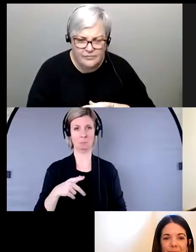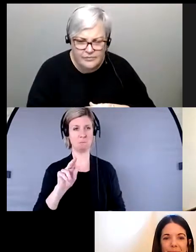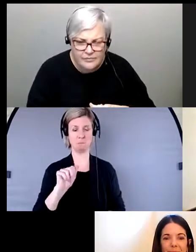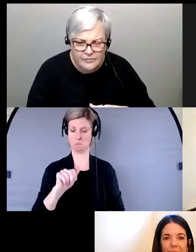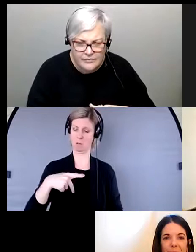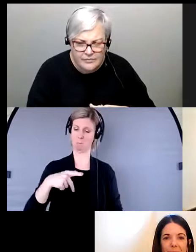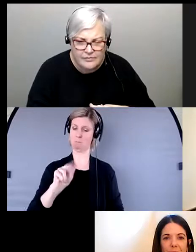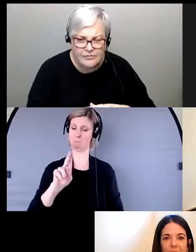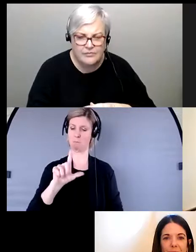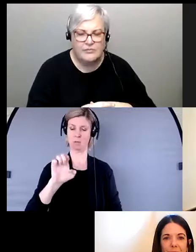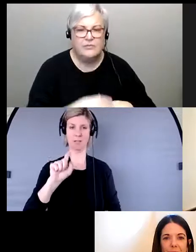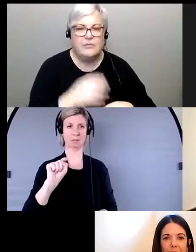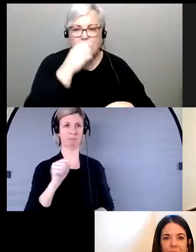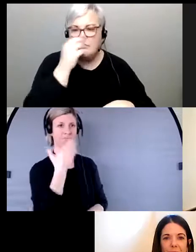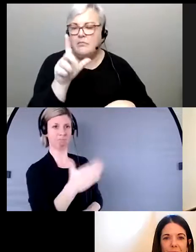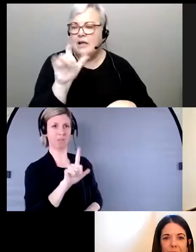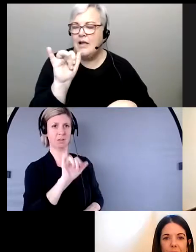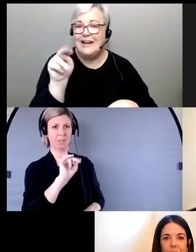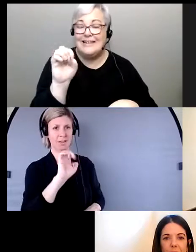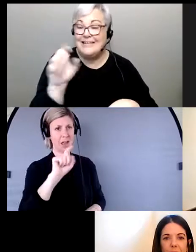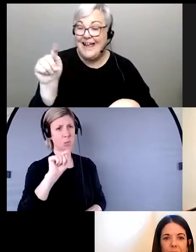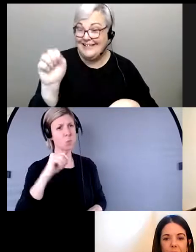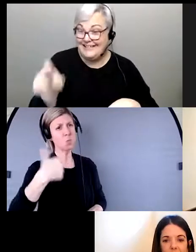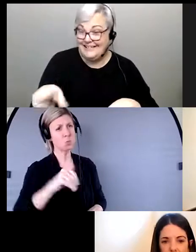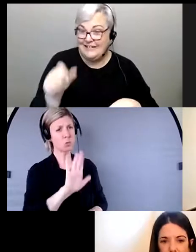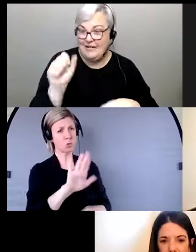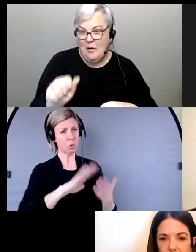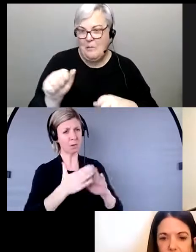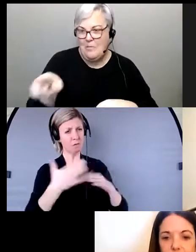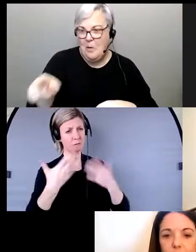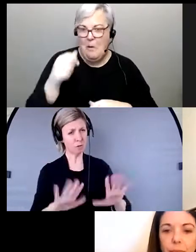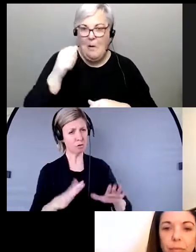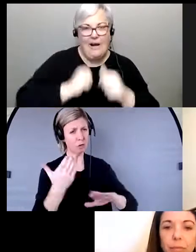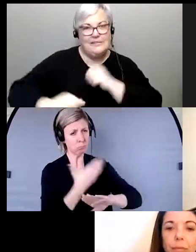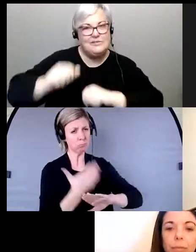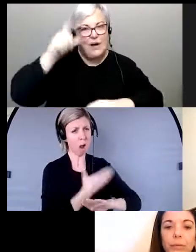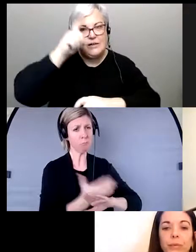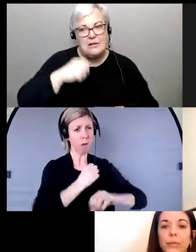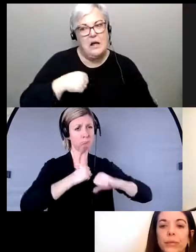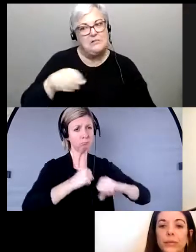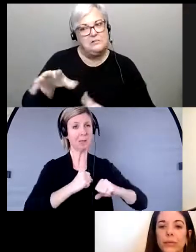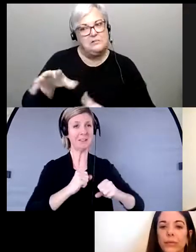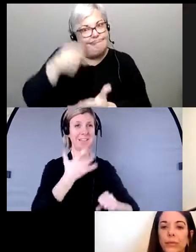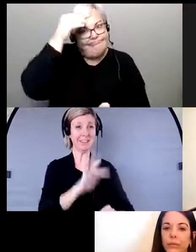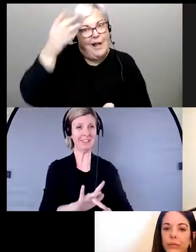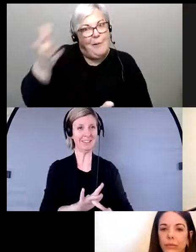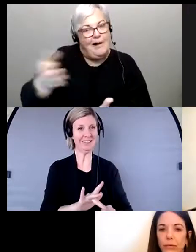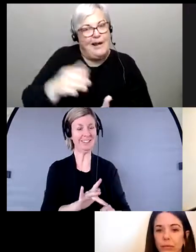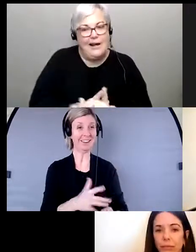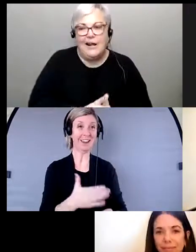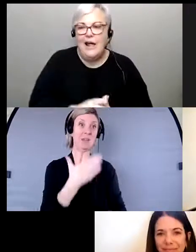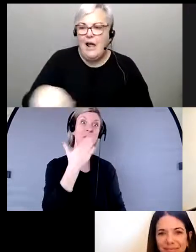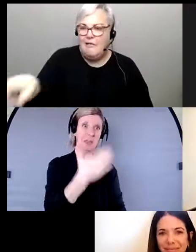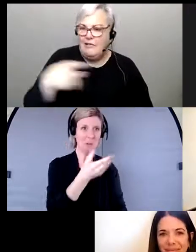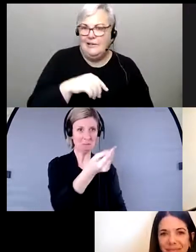Les NET, nous pouvons apprendre de cette expérience et c'est bien d'entendre que vous êtes la communauté la